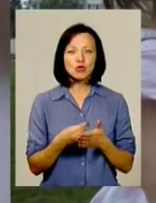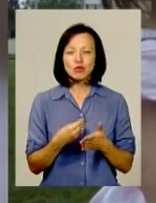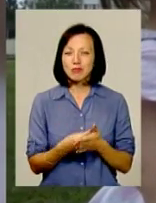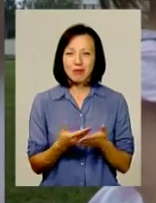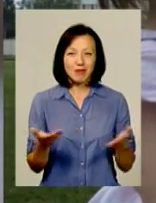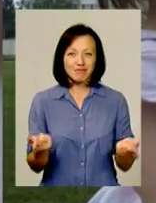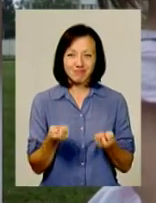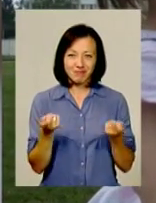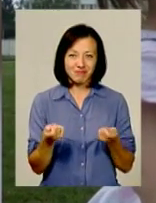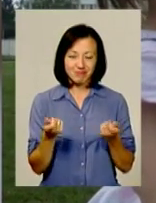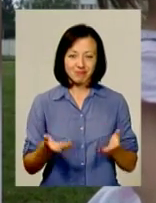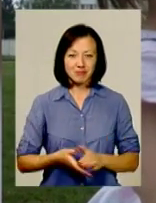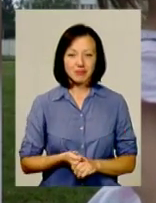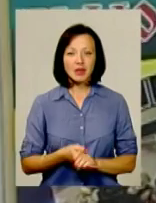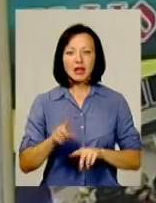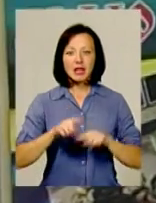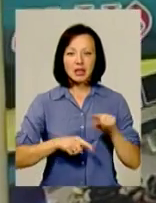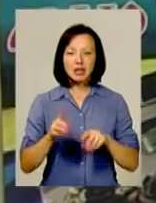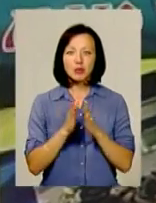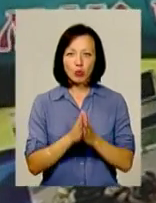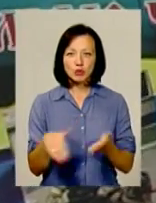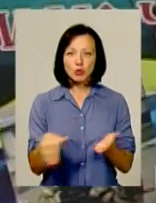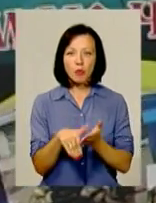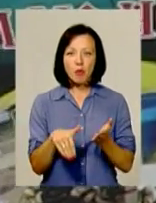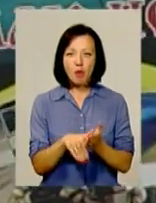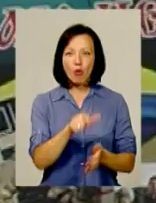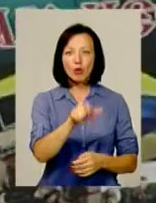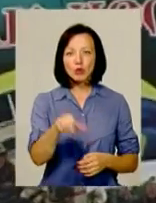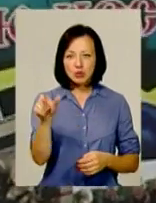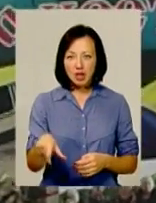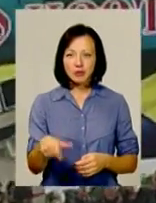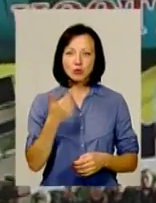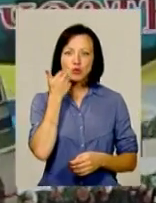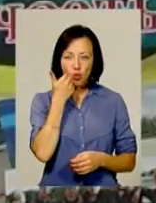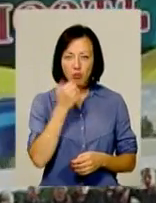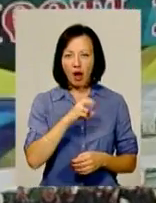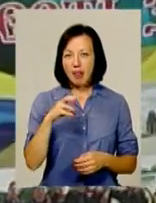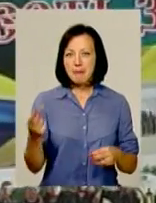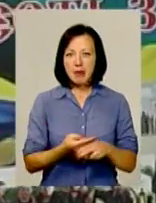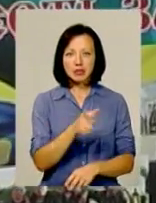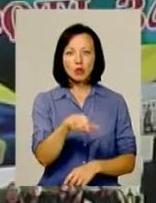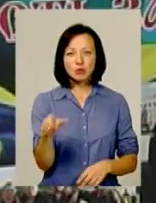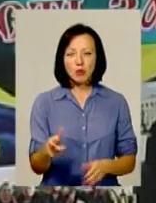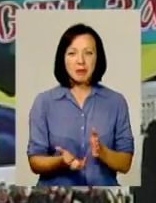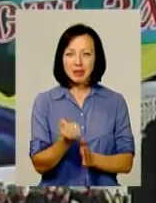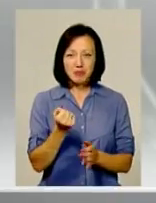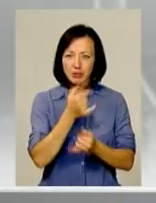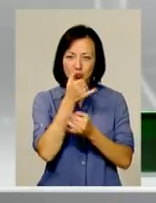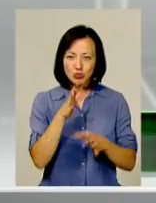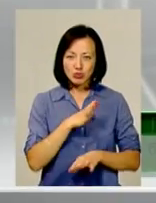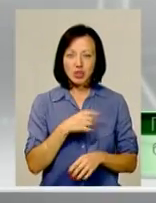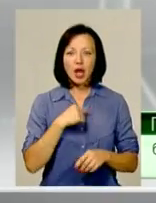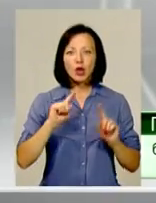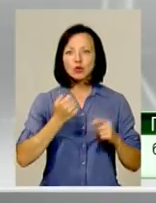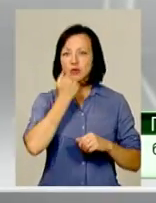близько не наближається до потрібної. Тому рідні просять допомоги у небайдужих. Кажуть, вже соромно, але без людської підтримки не обійтися. Я